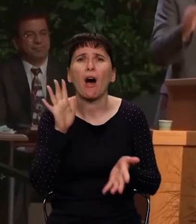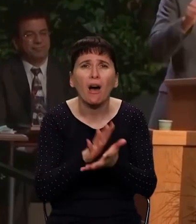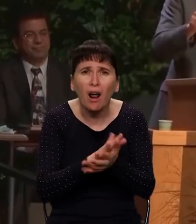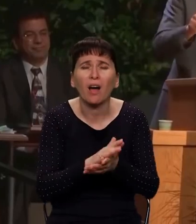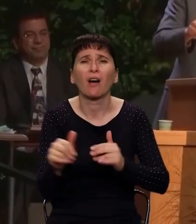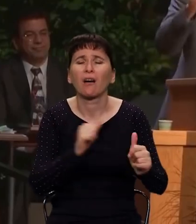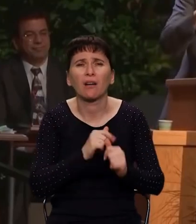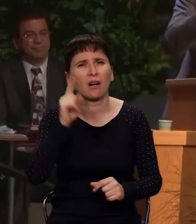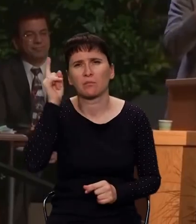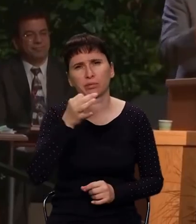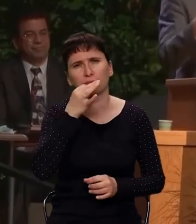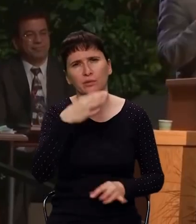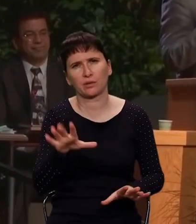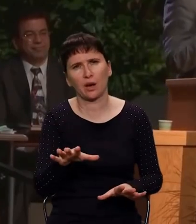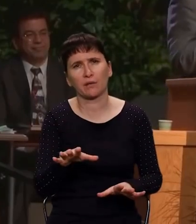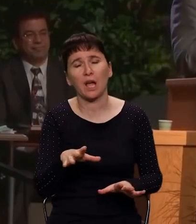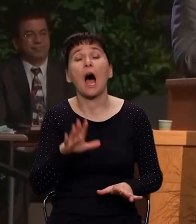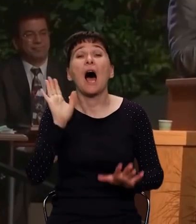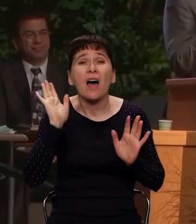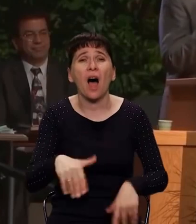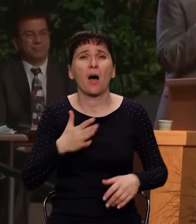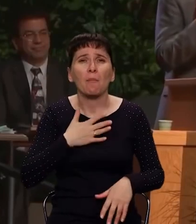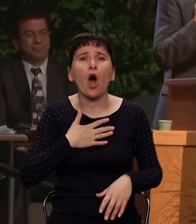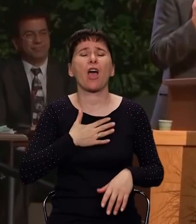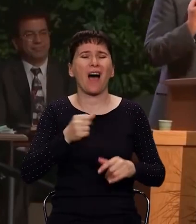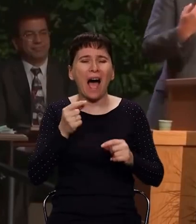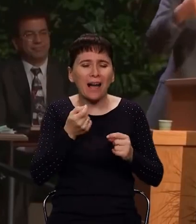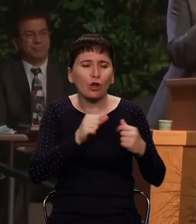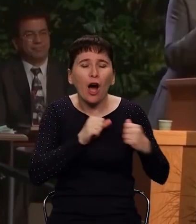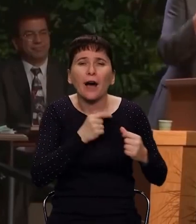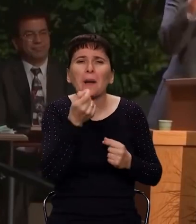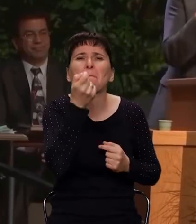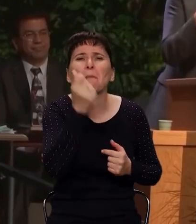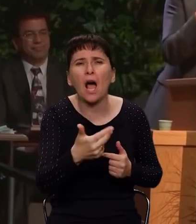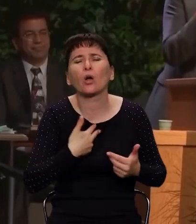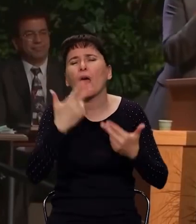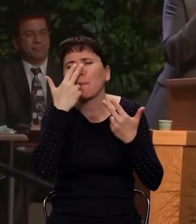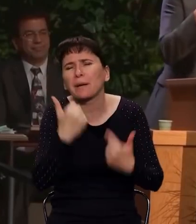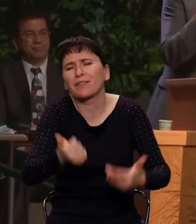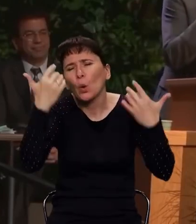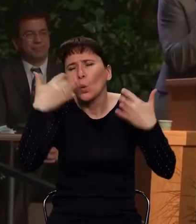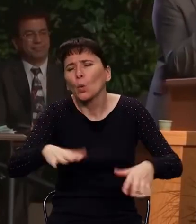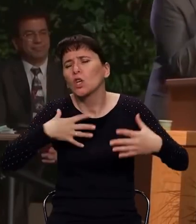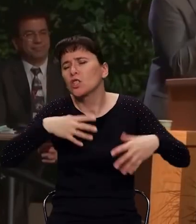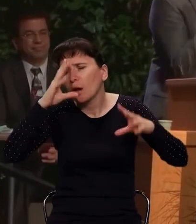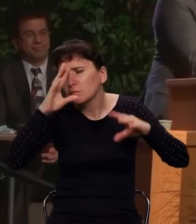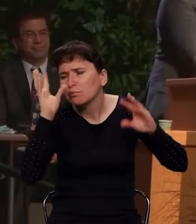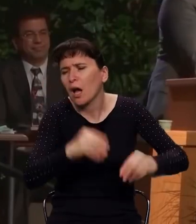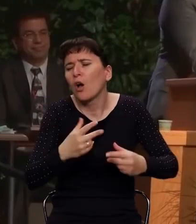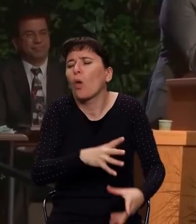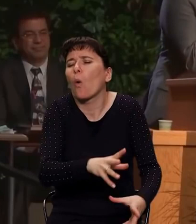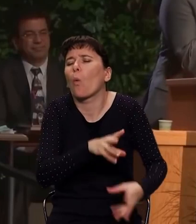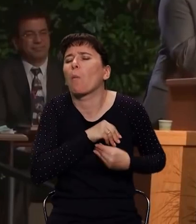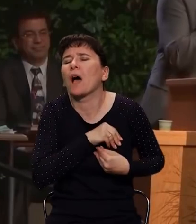его. Даже если эта нечистота стала близко мне, родственна мне, я ужился, свылся, свыкся уже с ней, я